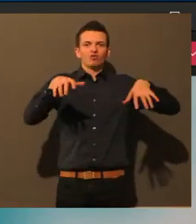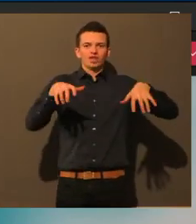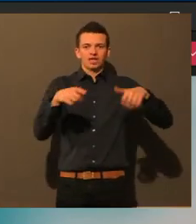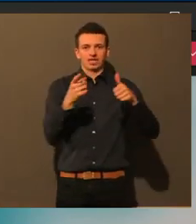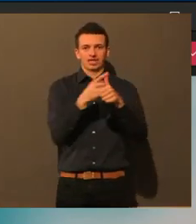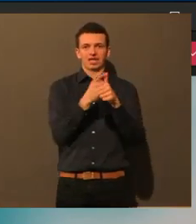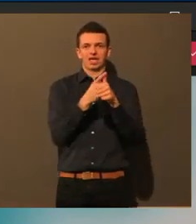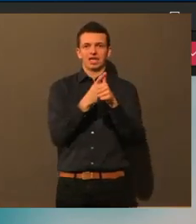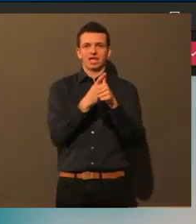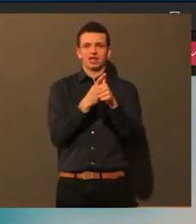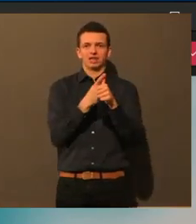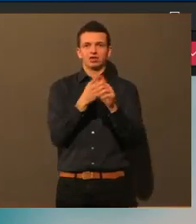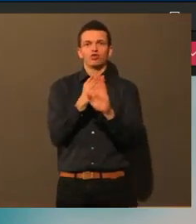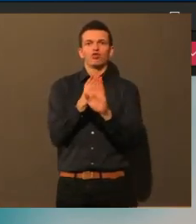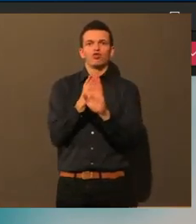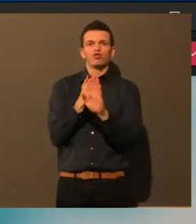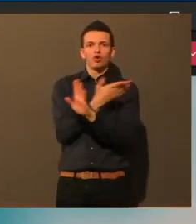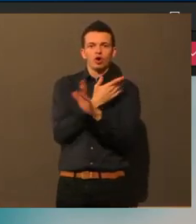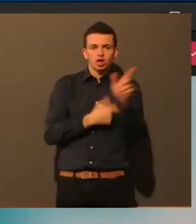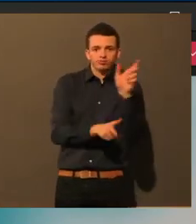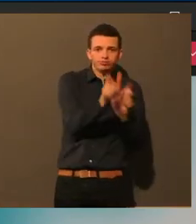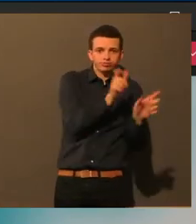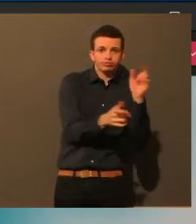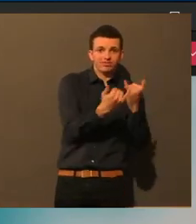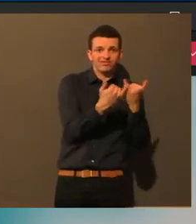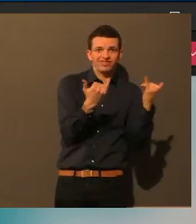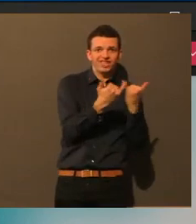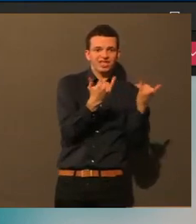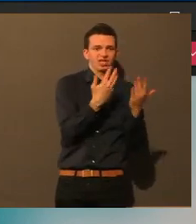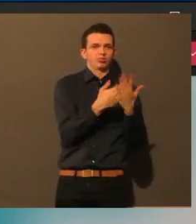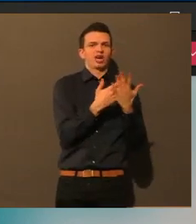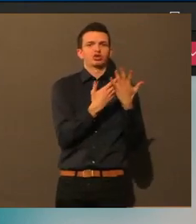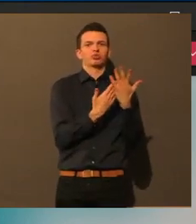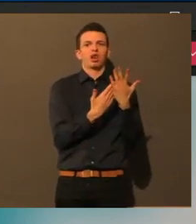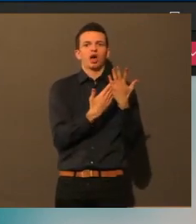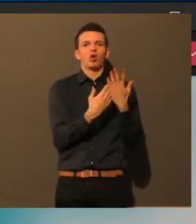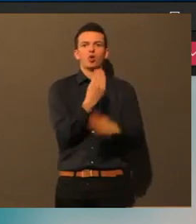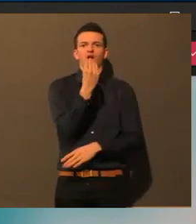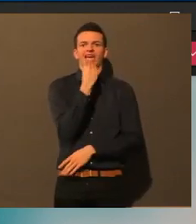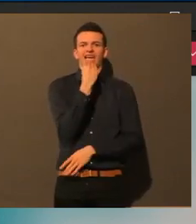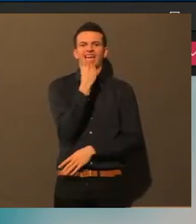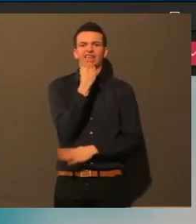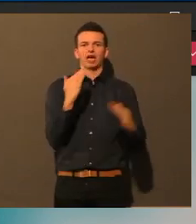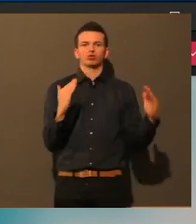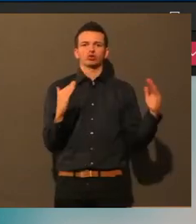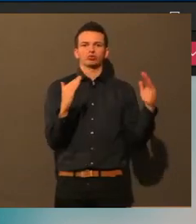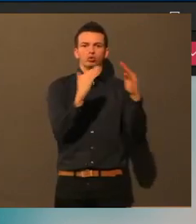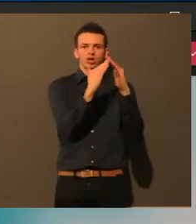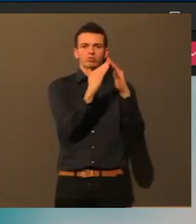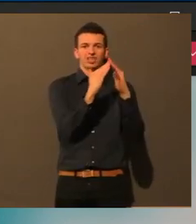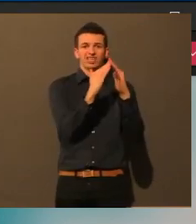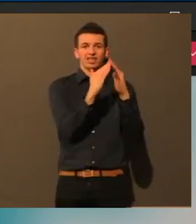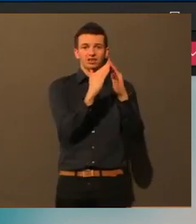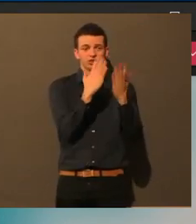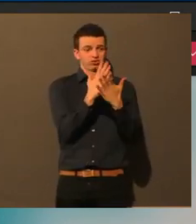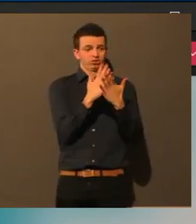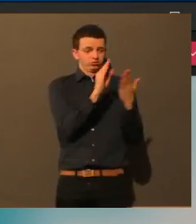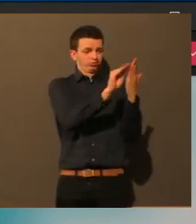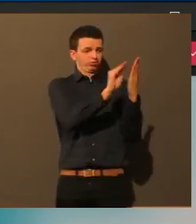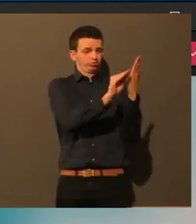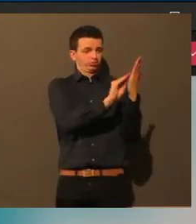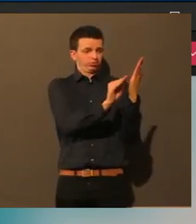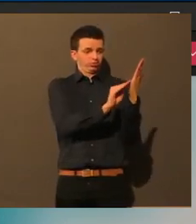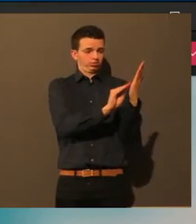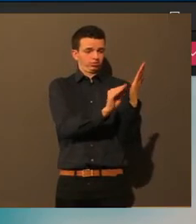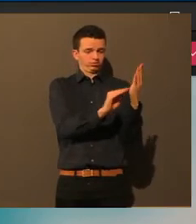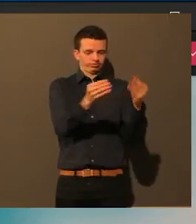klar, gesunde Ernährung, Ernährungspyramide und so weiter. Aber wenn es einfach schon mal so alles geschrieben da steht, dass jeder auch wirklich so bildlich